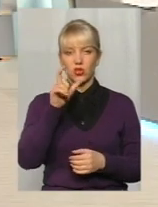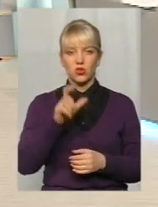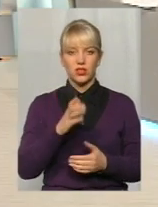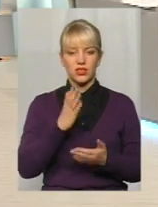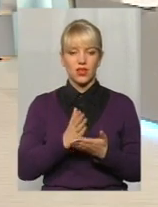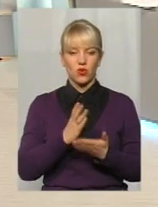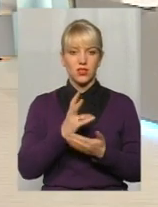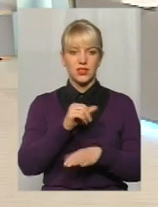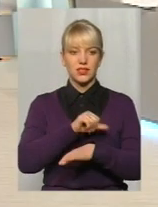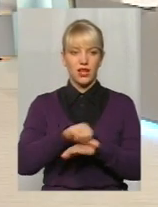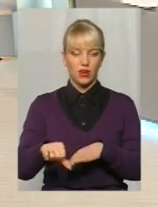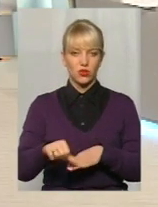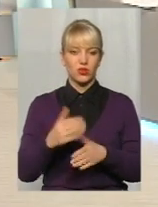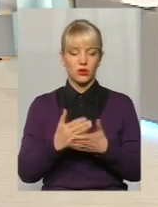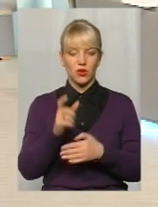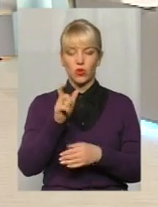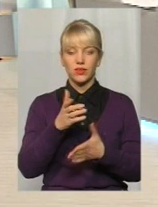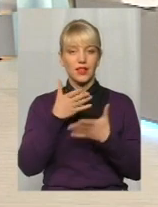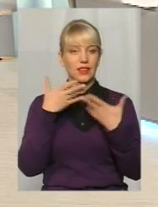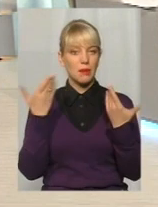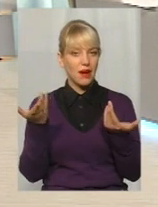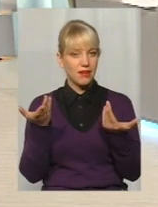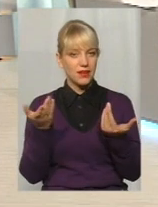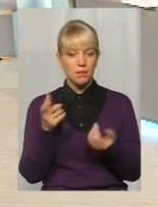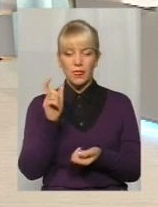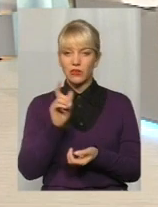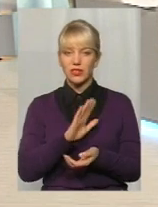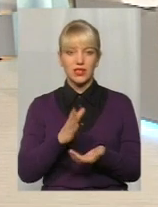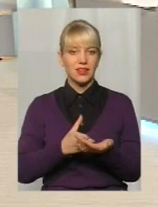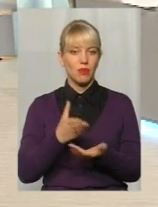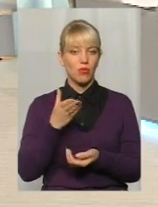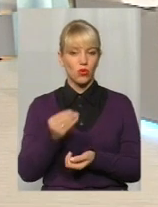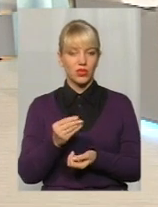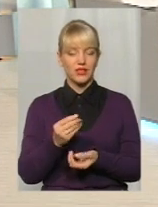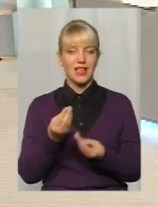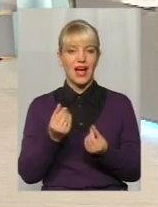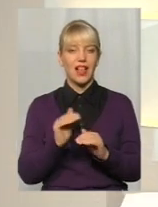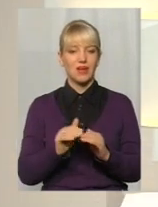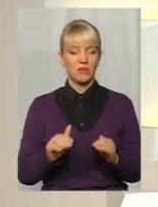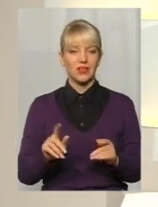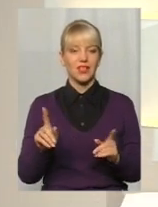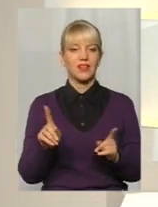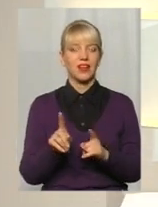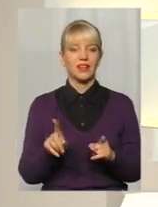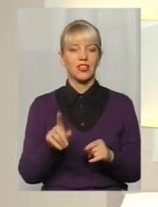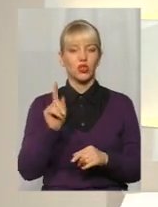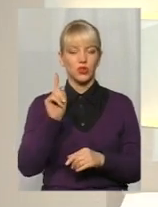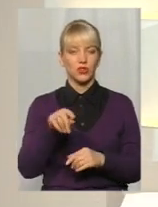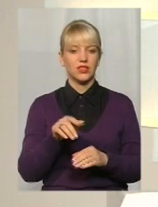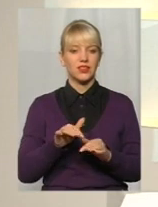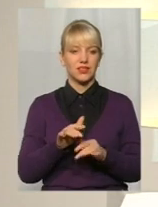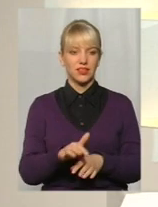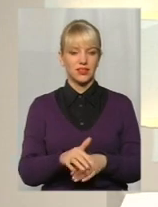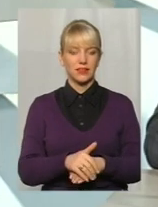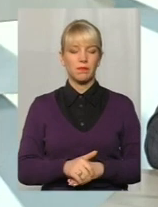за кордоном, от її немає, і вона не сплачує аліменти. Які дії тоді виконавча